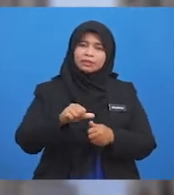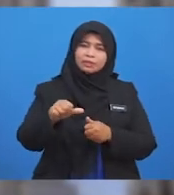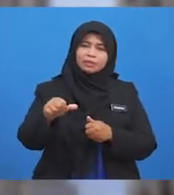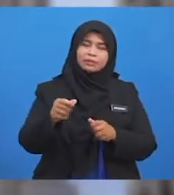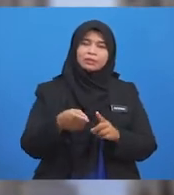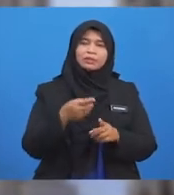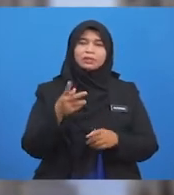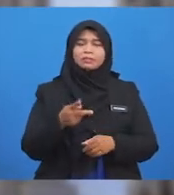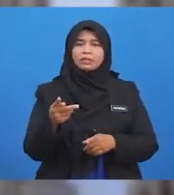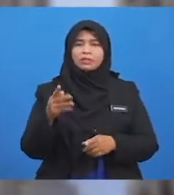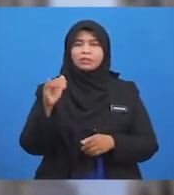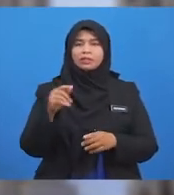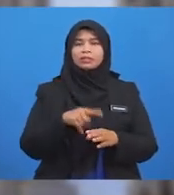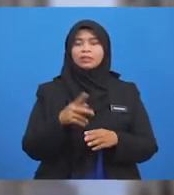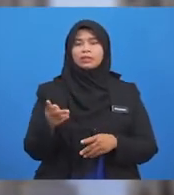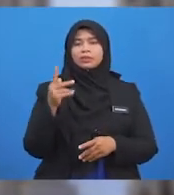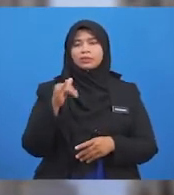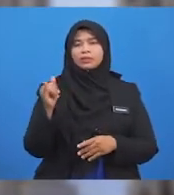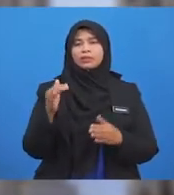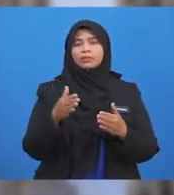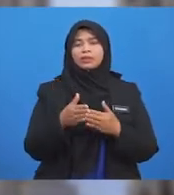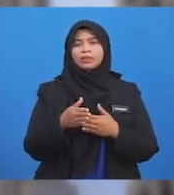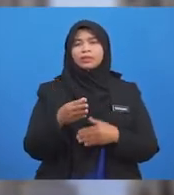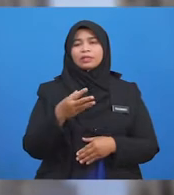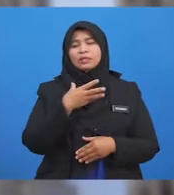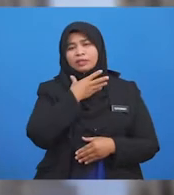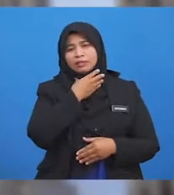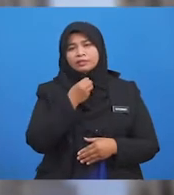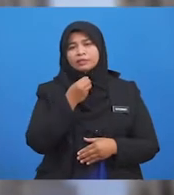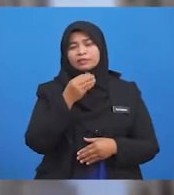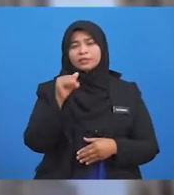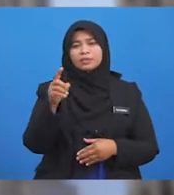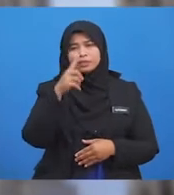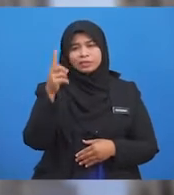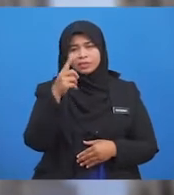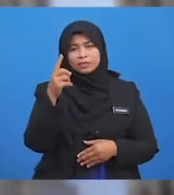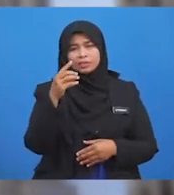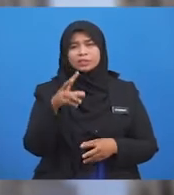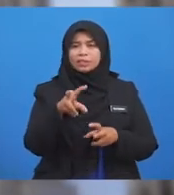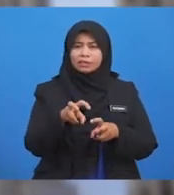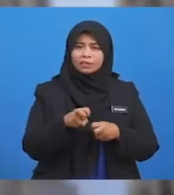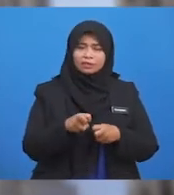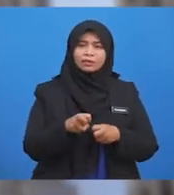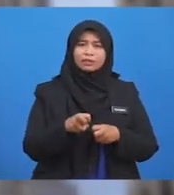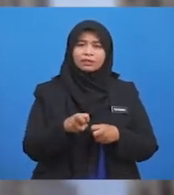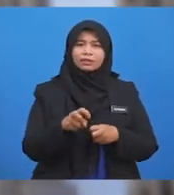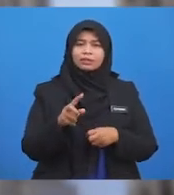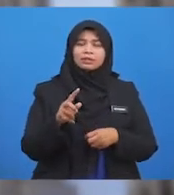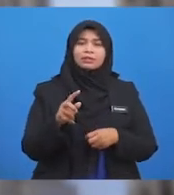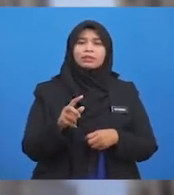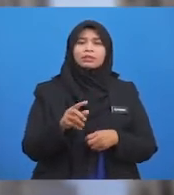Diri Daripada Perkara Yang Dikuasai Oleh Hawa Nafsu Yang Sentiasa Tamak